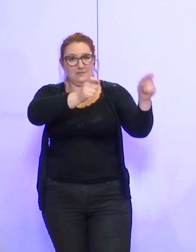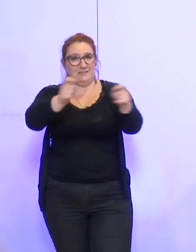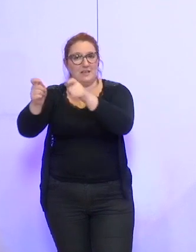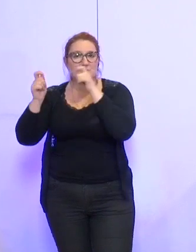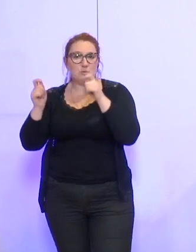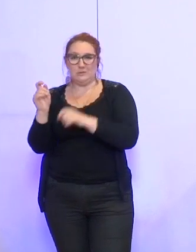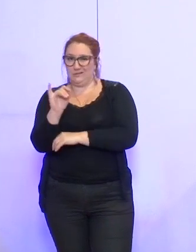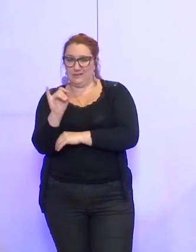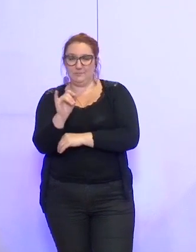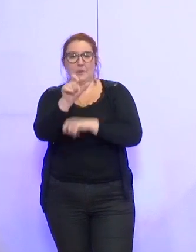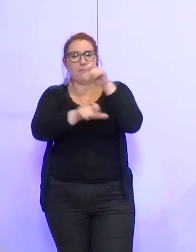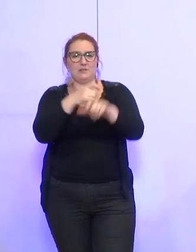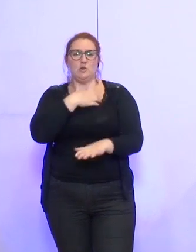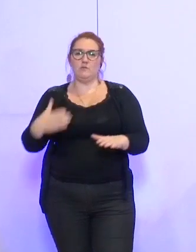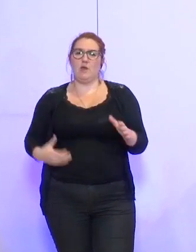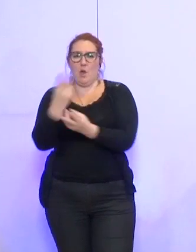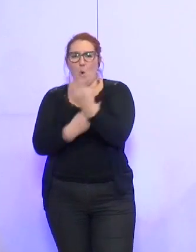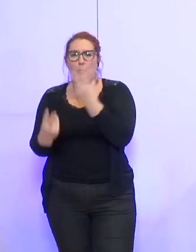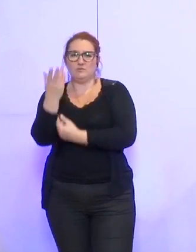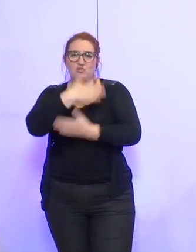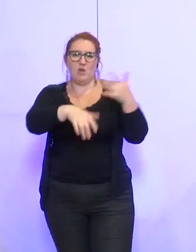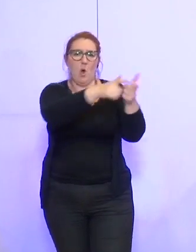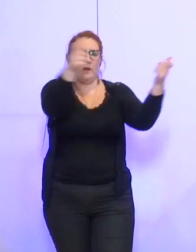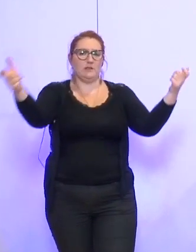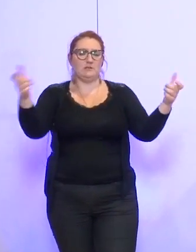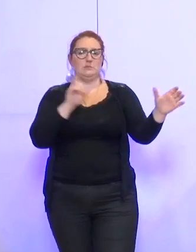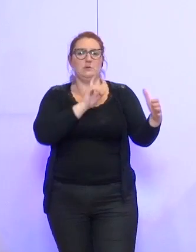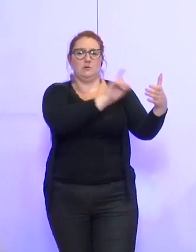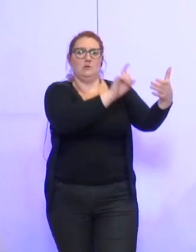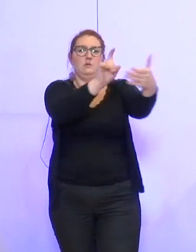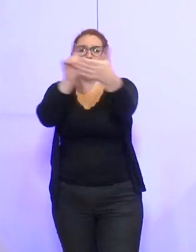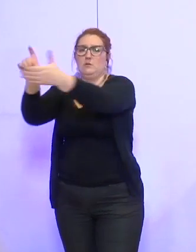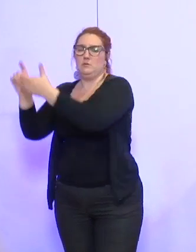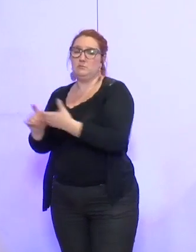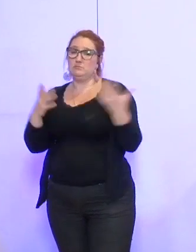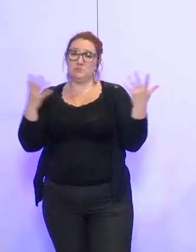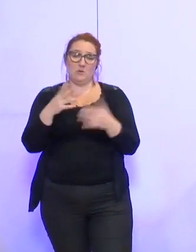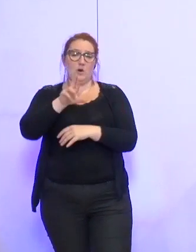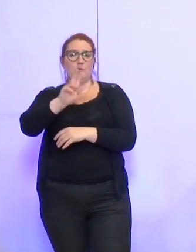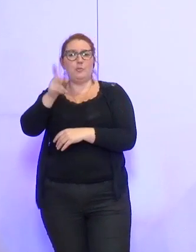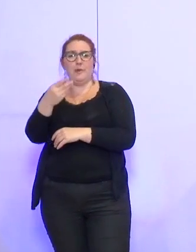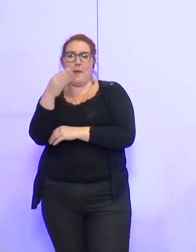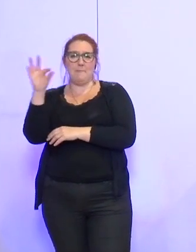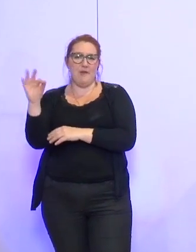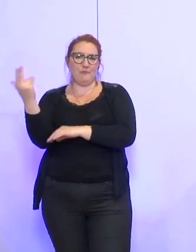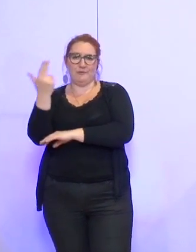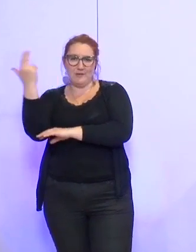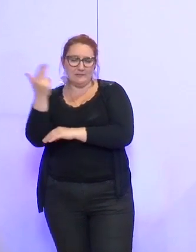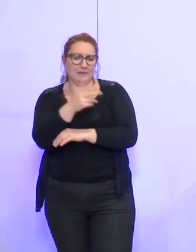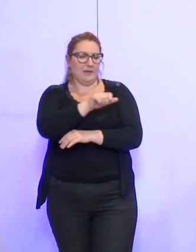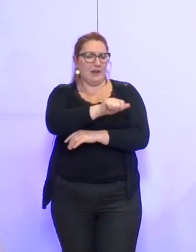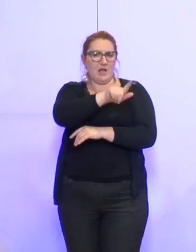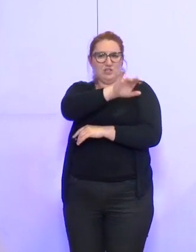Désignation des représentants de la ville de Grenoble dans divers organismes. Il s'agit en fait de modifications pour l'UPMF et l'AGEXA. Donc